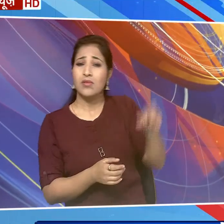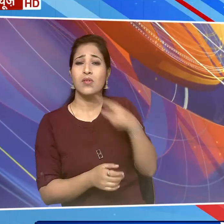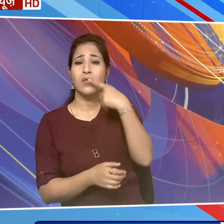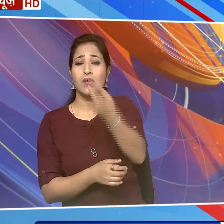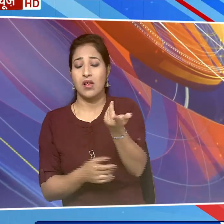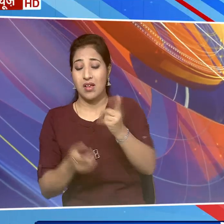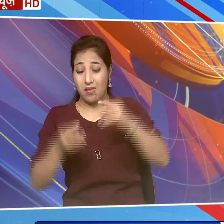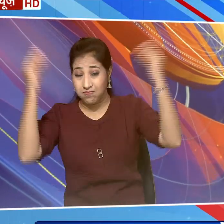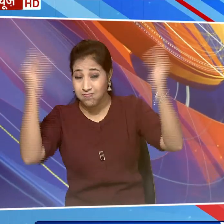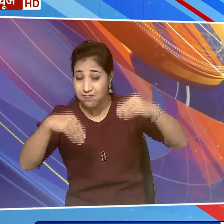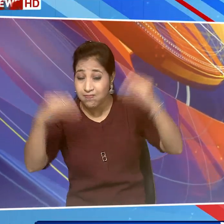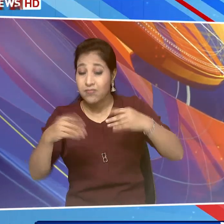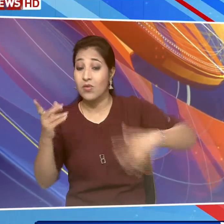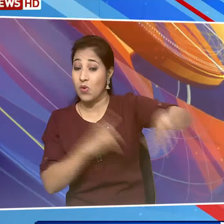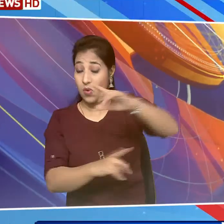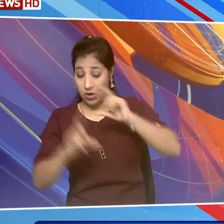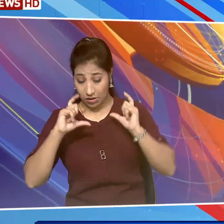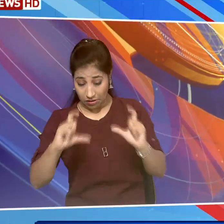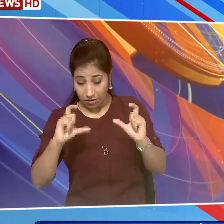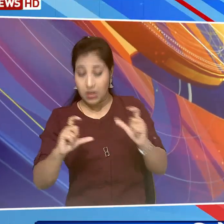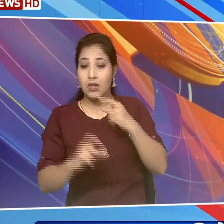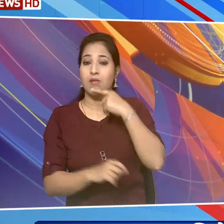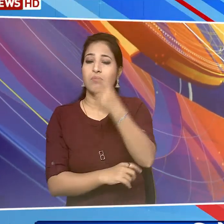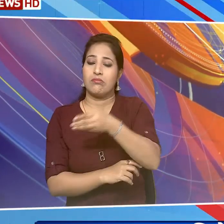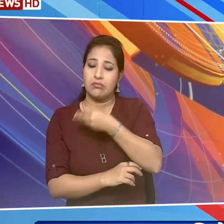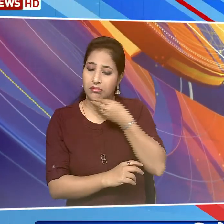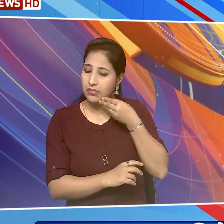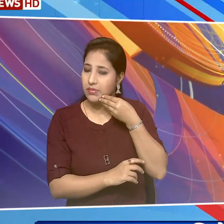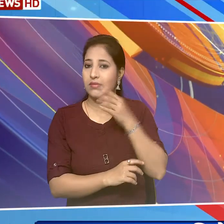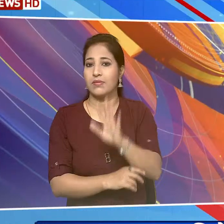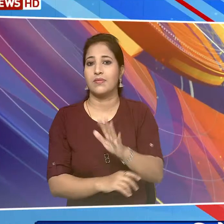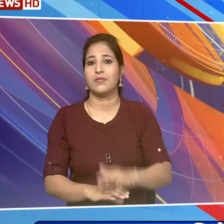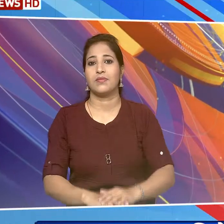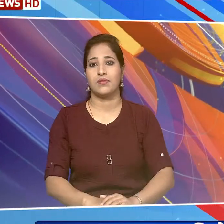लोगों से सतर्क रहने की अपील की है